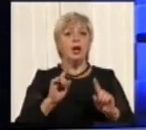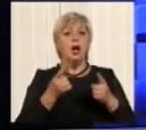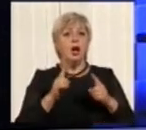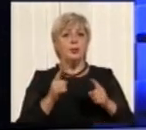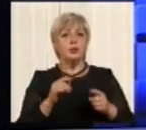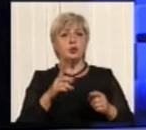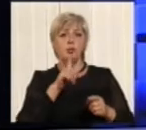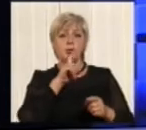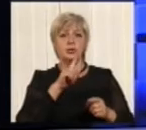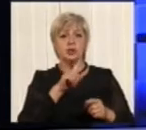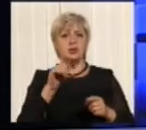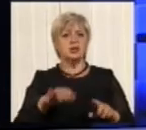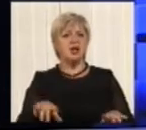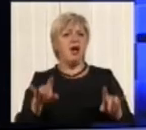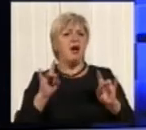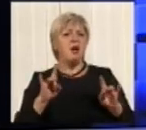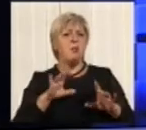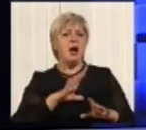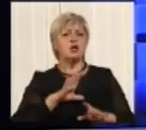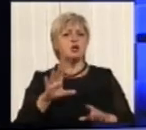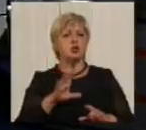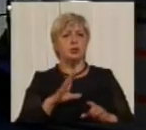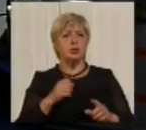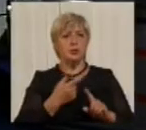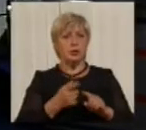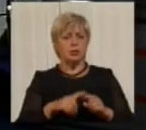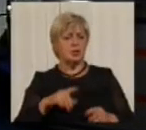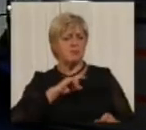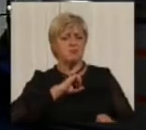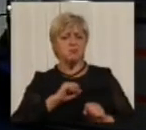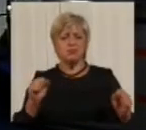мажорів, які літають 150-200 по місту?